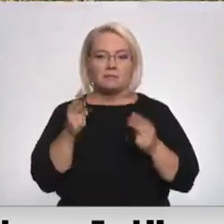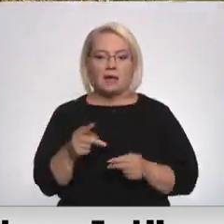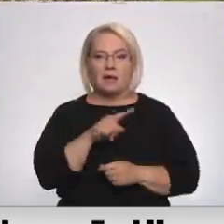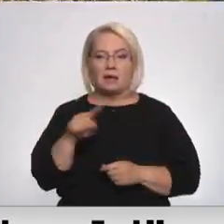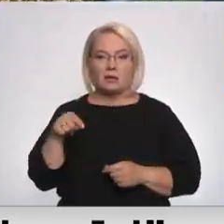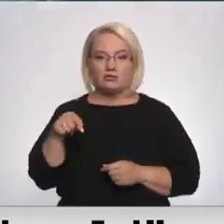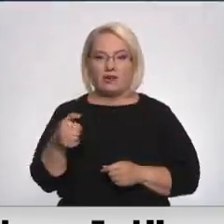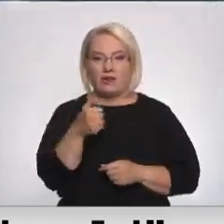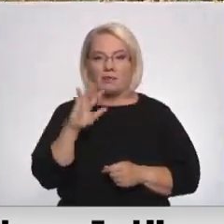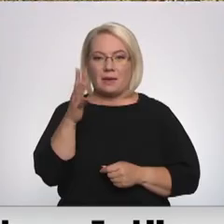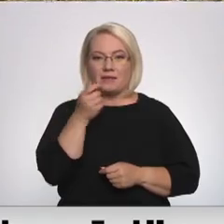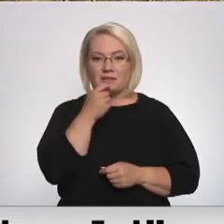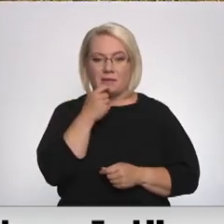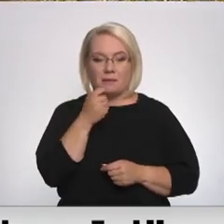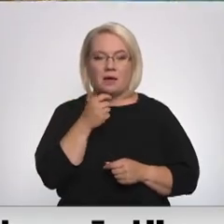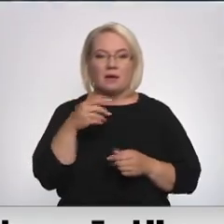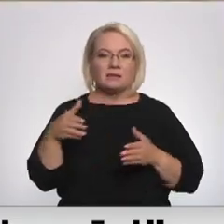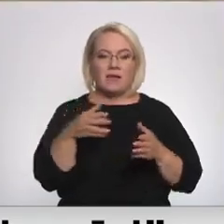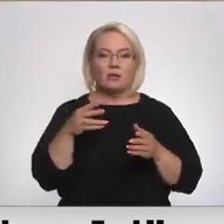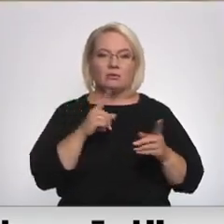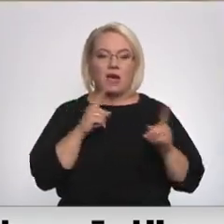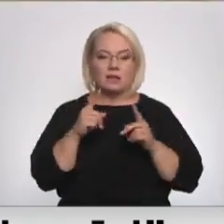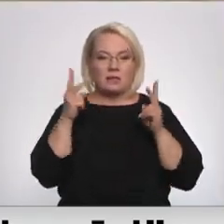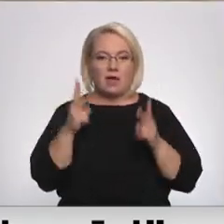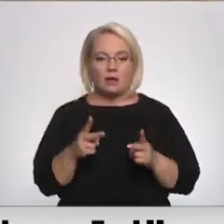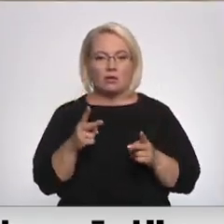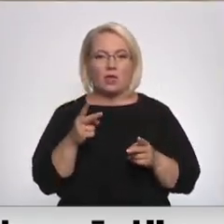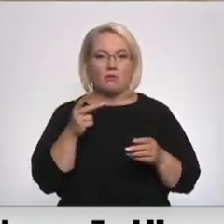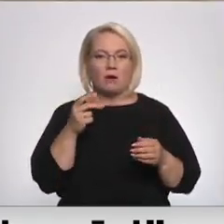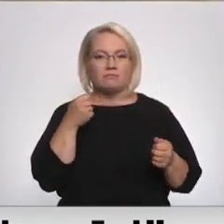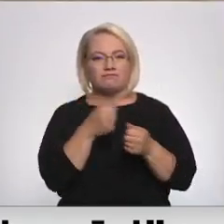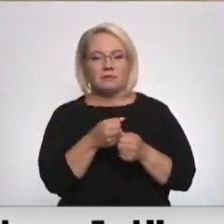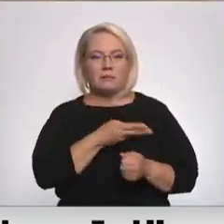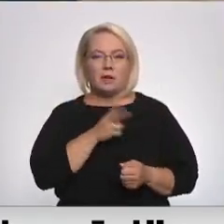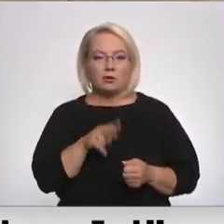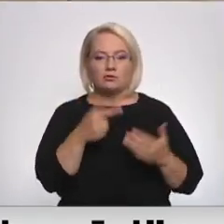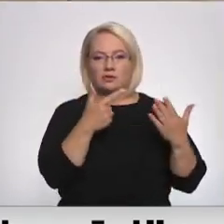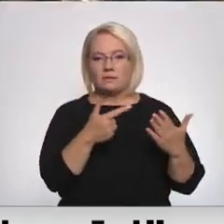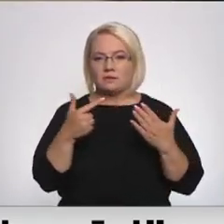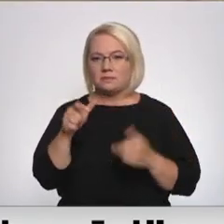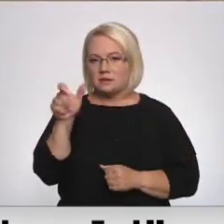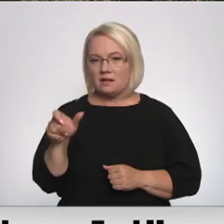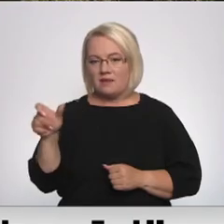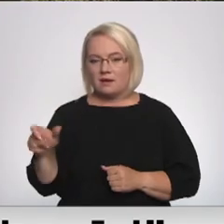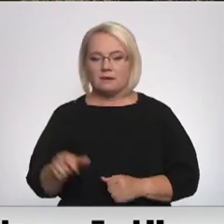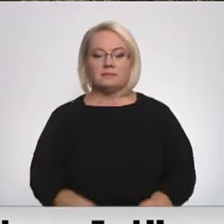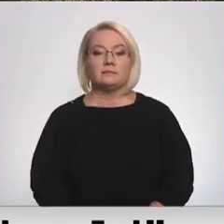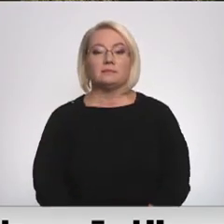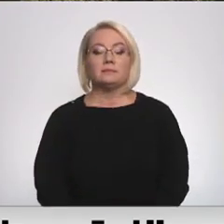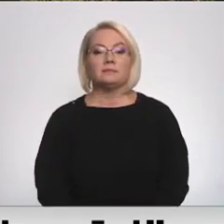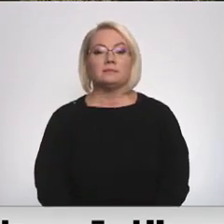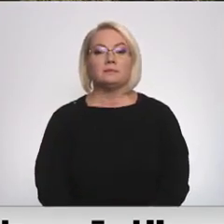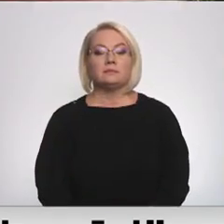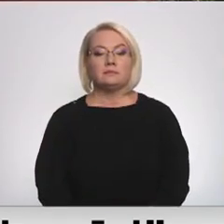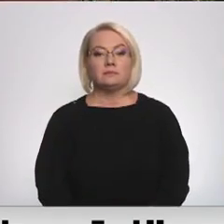gada 5. septembrim ceļu satiksmas negadīmos Latvijā bojā gājuši jau 77 cilvēki. Ďirds Zvirbulis, Ivor